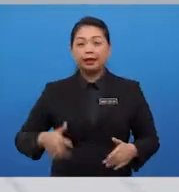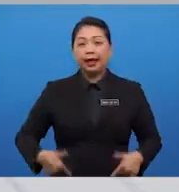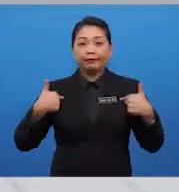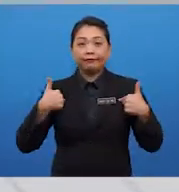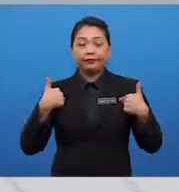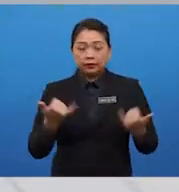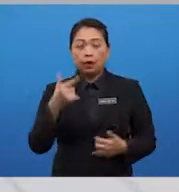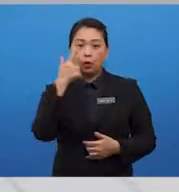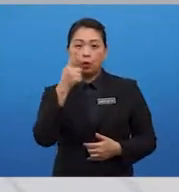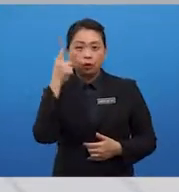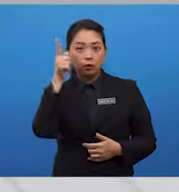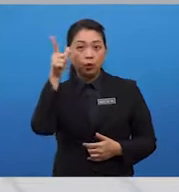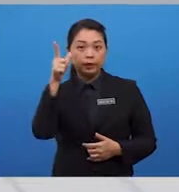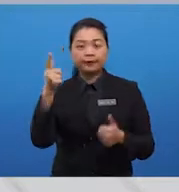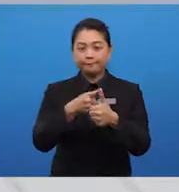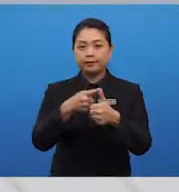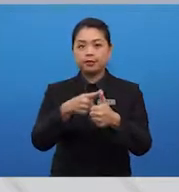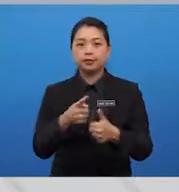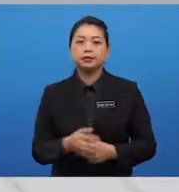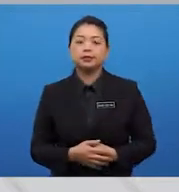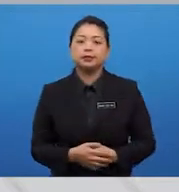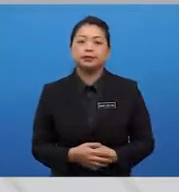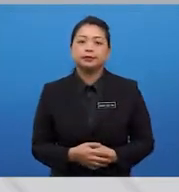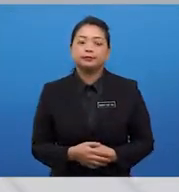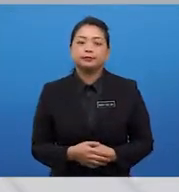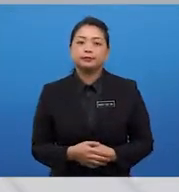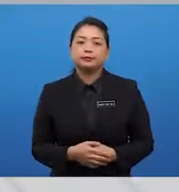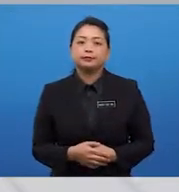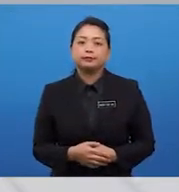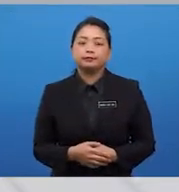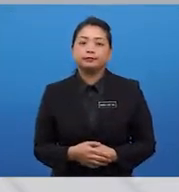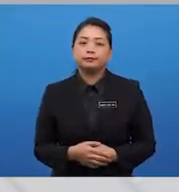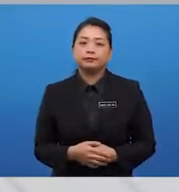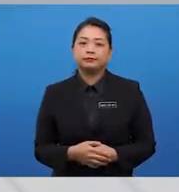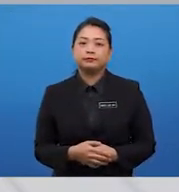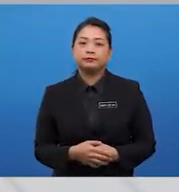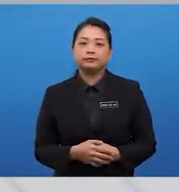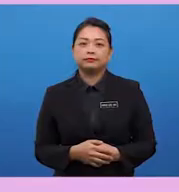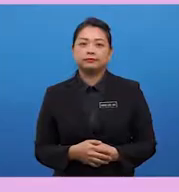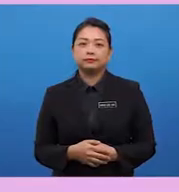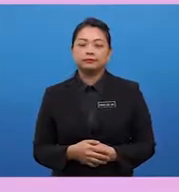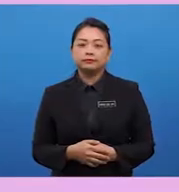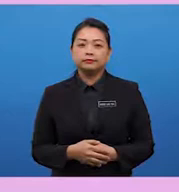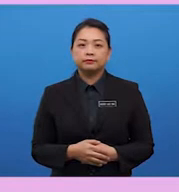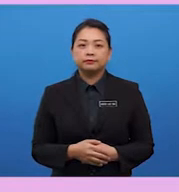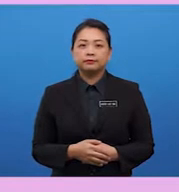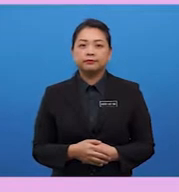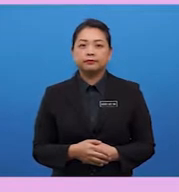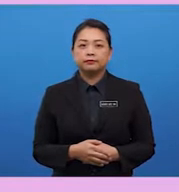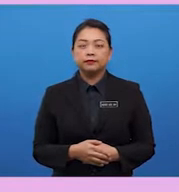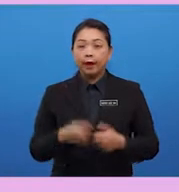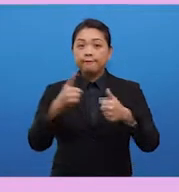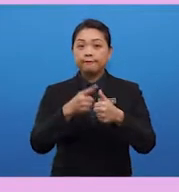at the first task given in the MUED-CEFR aligned paper. Our first